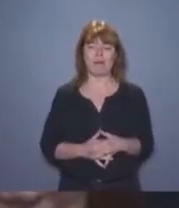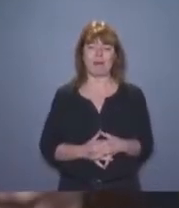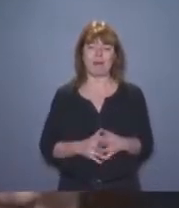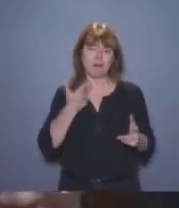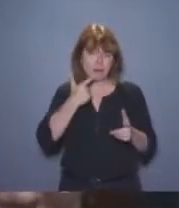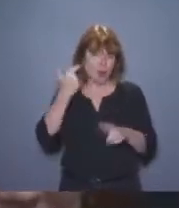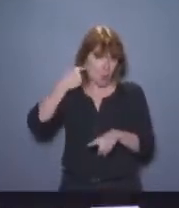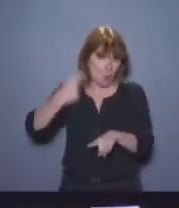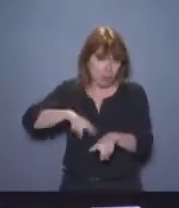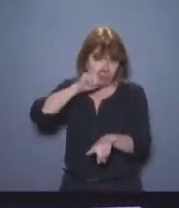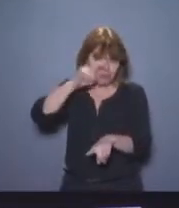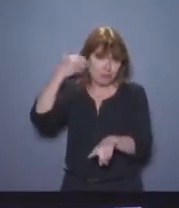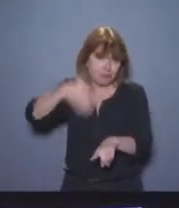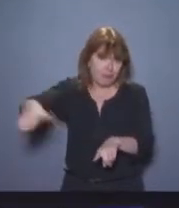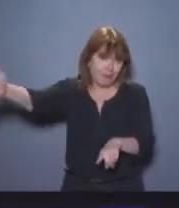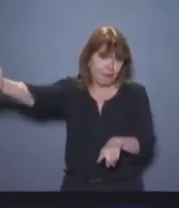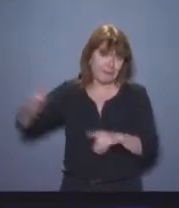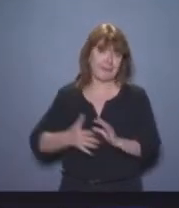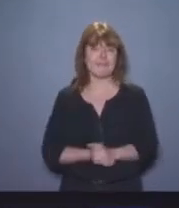Donc il le sait.